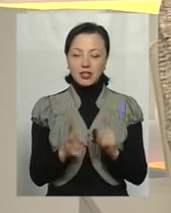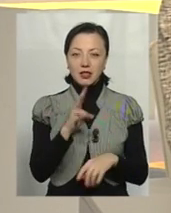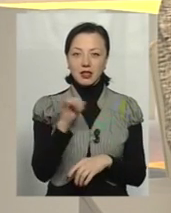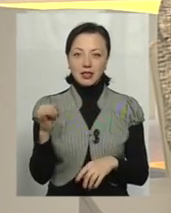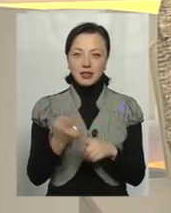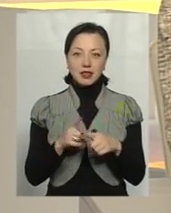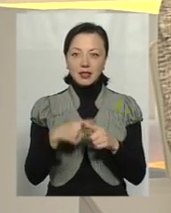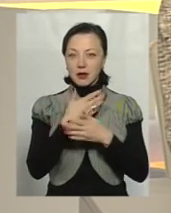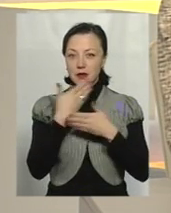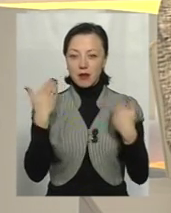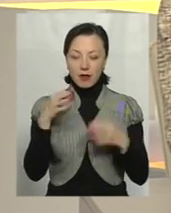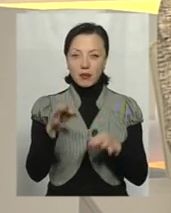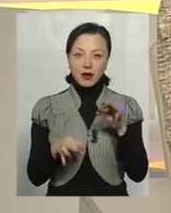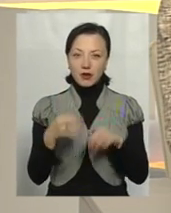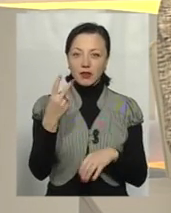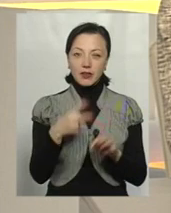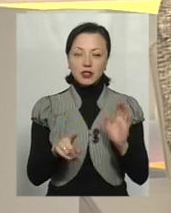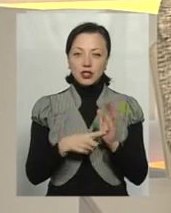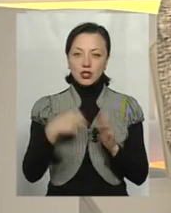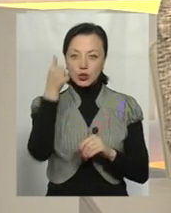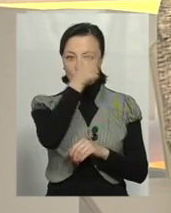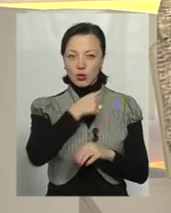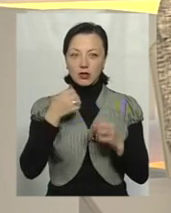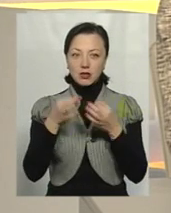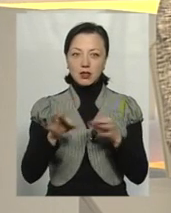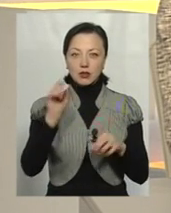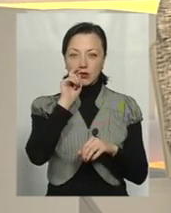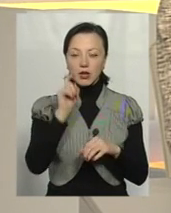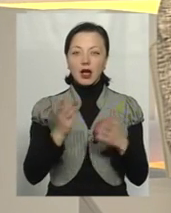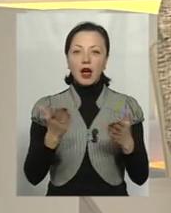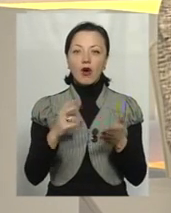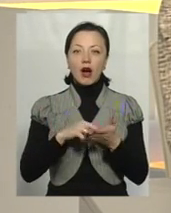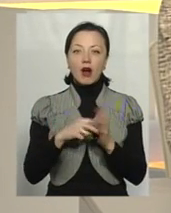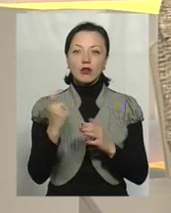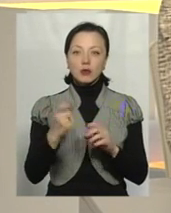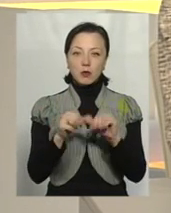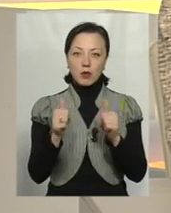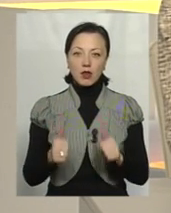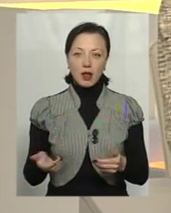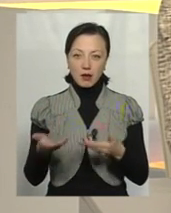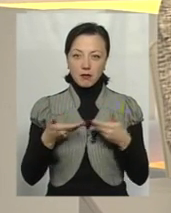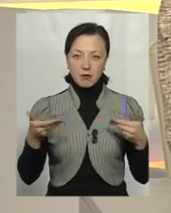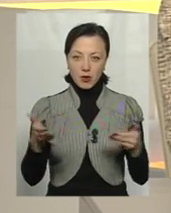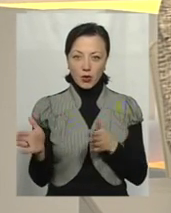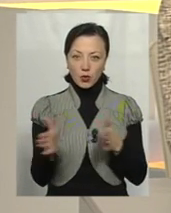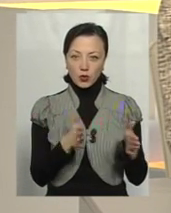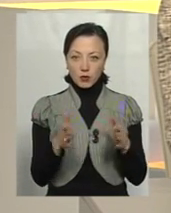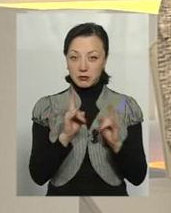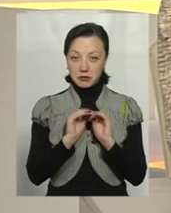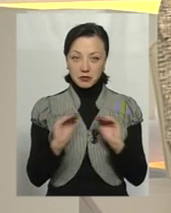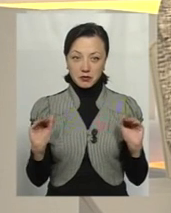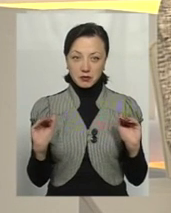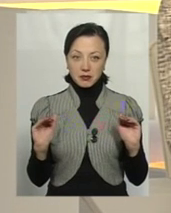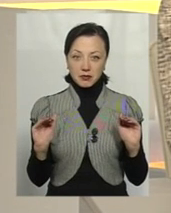тому що її не існує в природі. Скажіть мені, 26 років незалежної України. Яку економічну модель ми будуємо? Тишина.